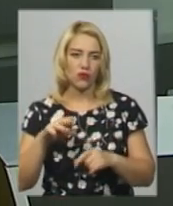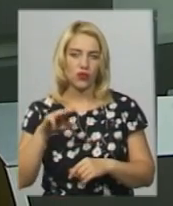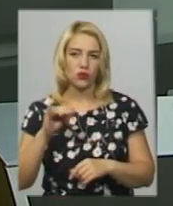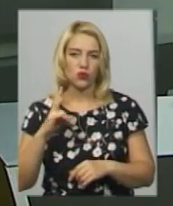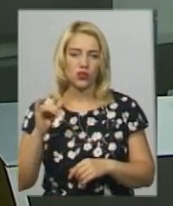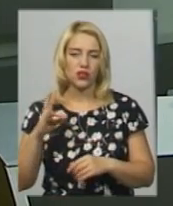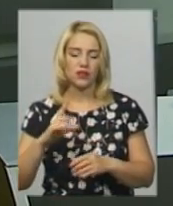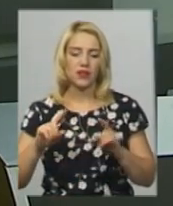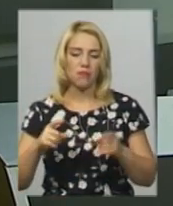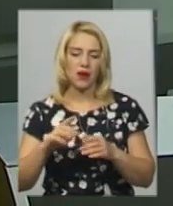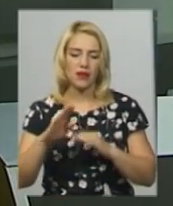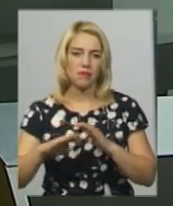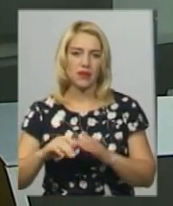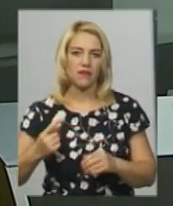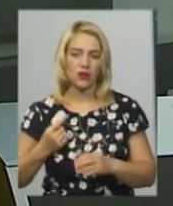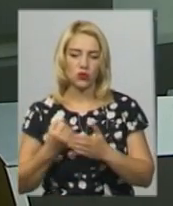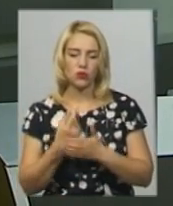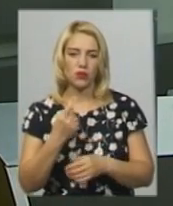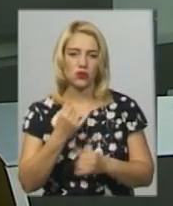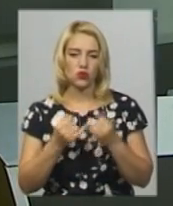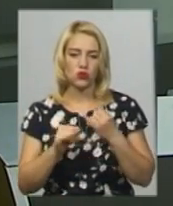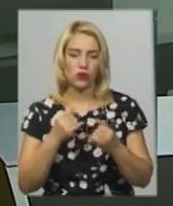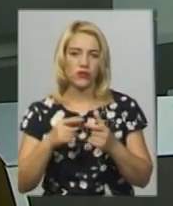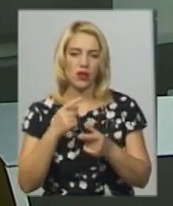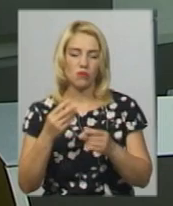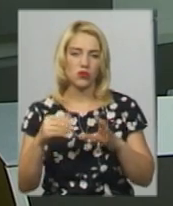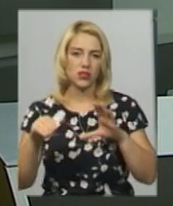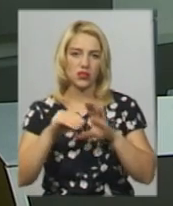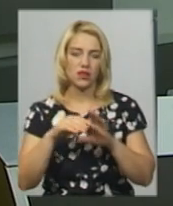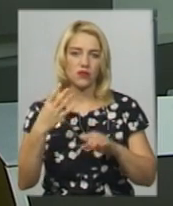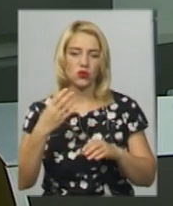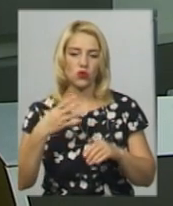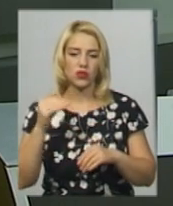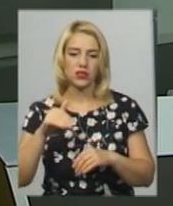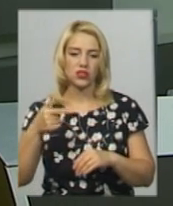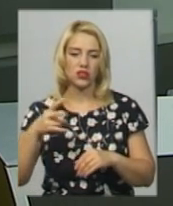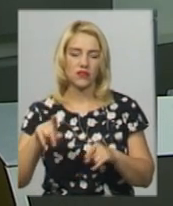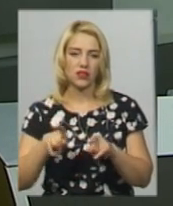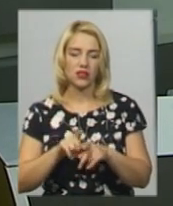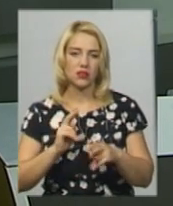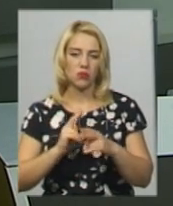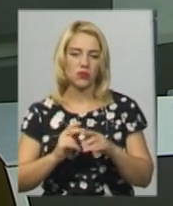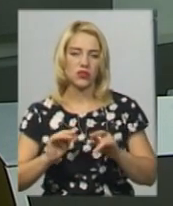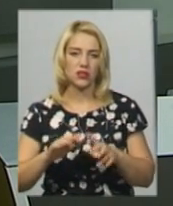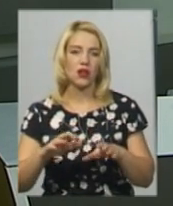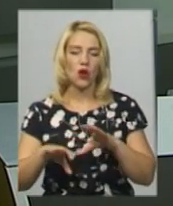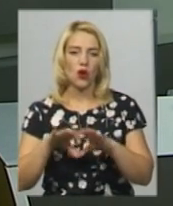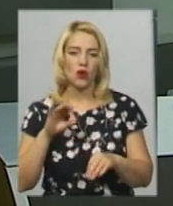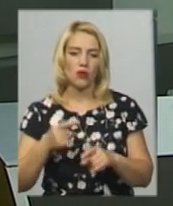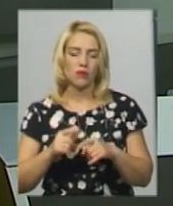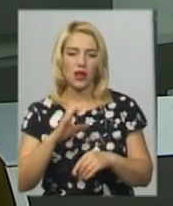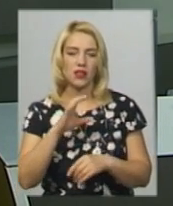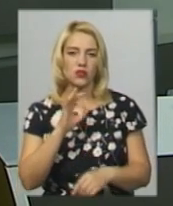Тримання під вартою до 1 жовтня або застава у 40 тисяч гривень. Такий запобіжний захід обрали вчора блогеру Артуру Сороченко,